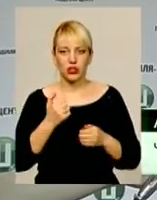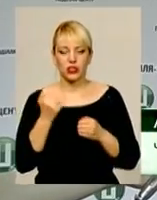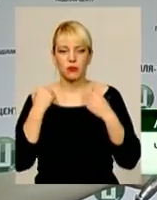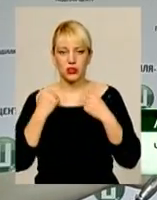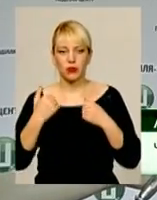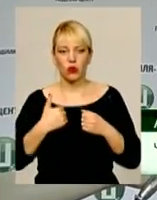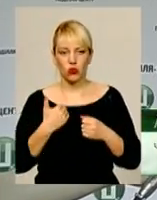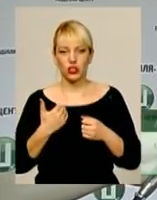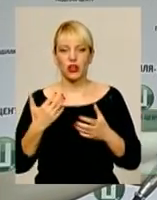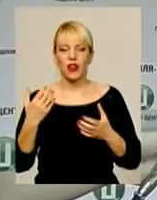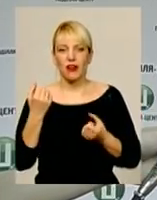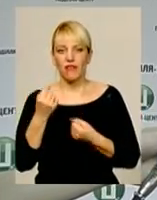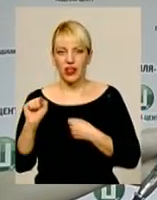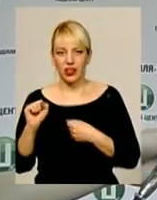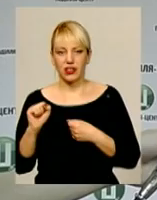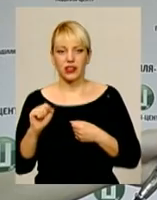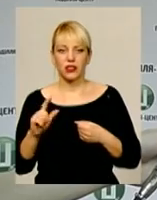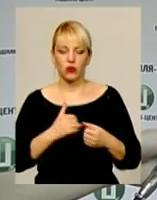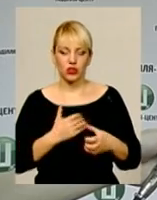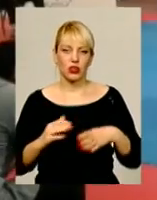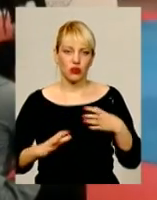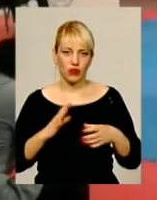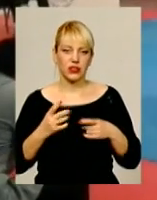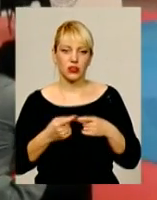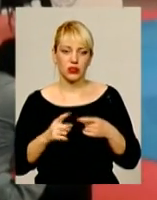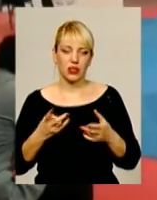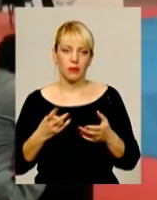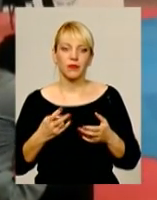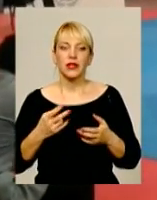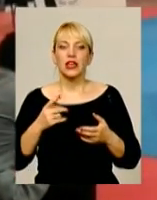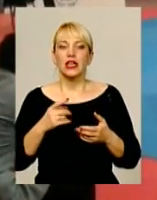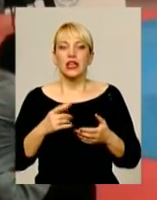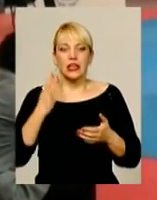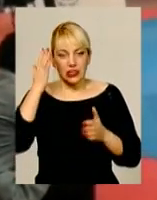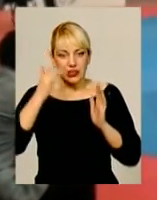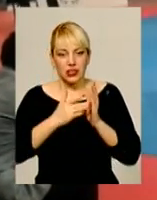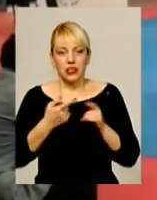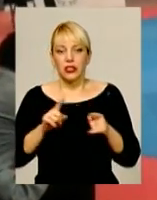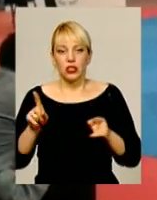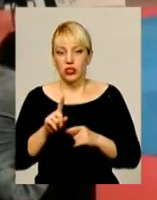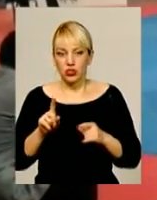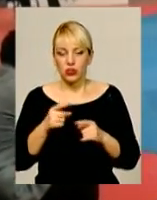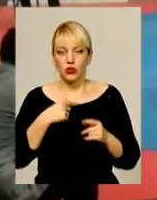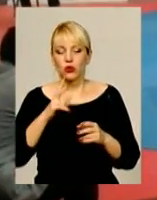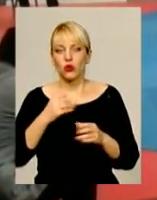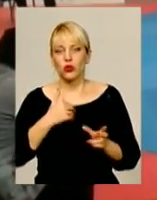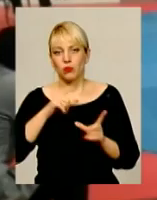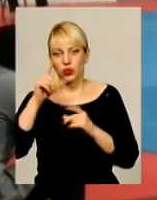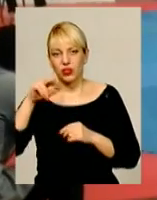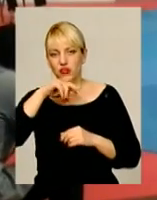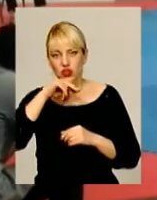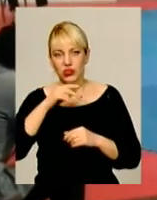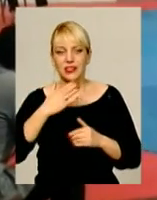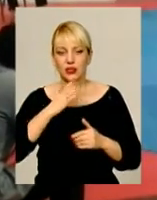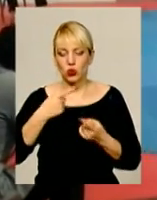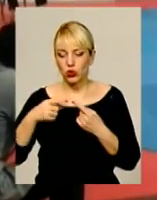олімпійські ігри, то будемо тренуватися, йти до цього. Чи поїде ще хто зі спортсменів Хмельниччини на дорослий чемпіонат світу в Кореї, поки